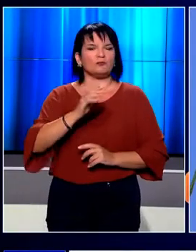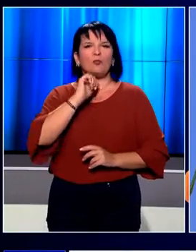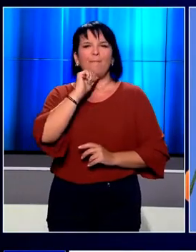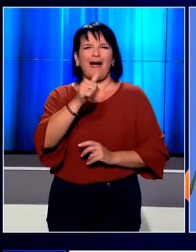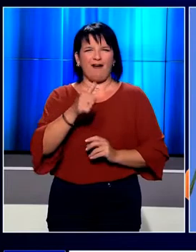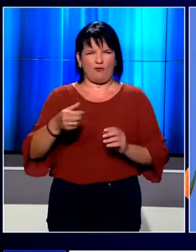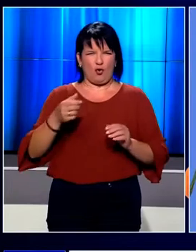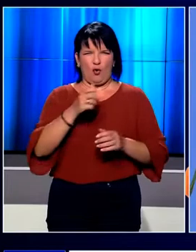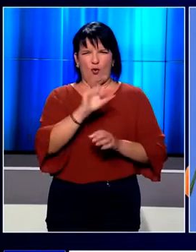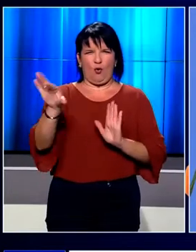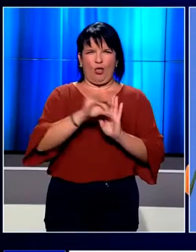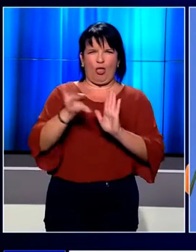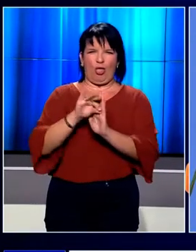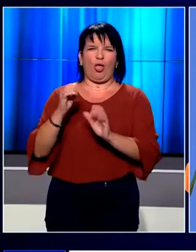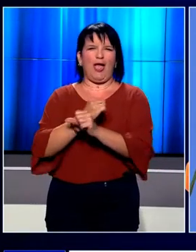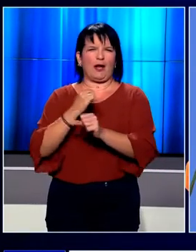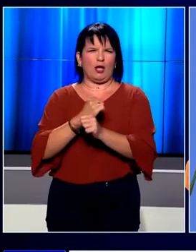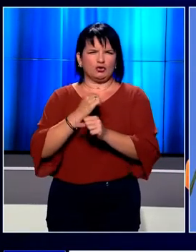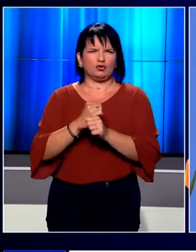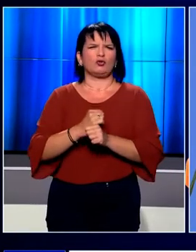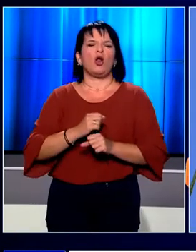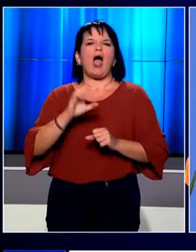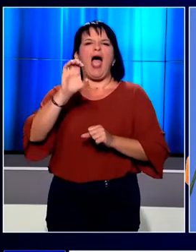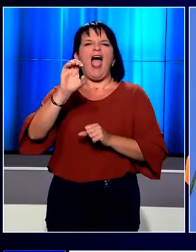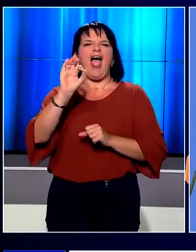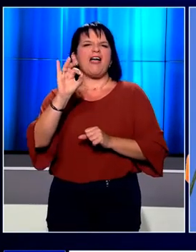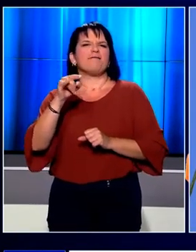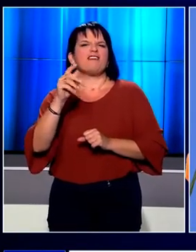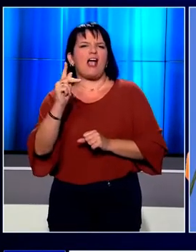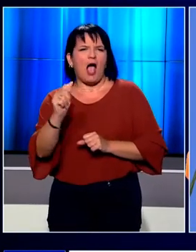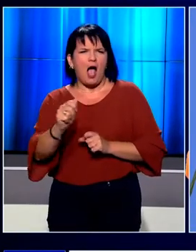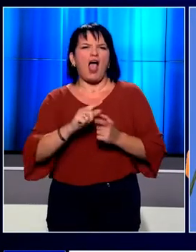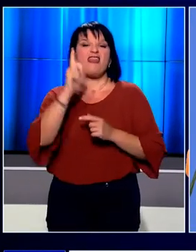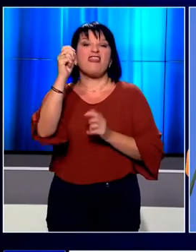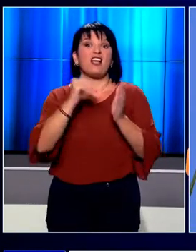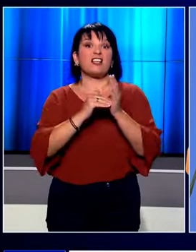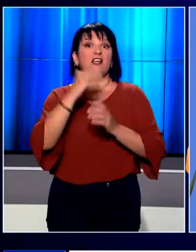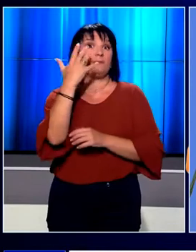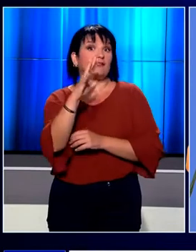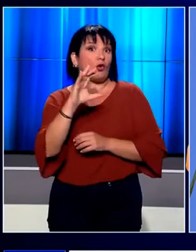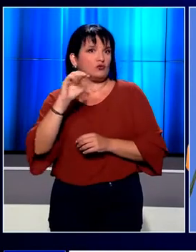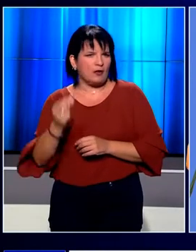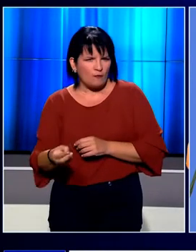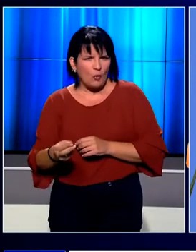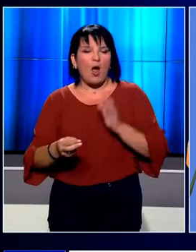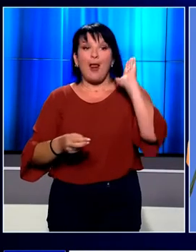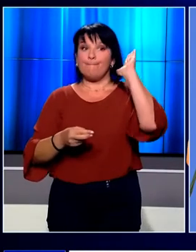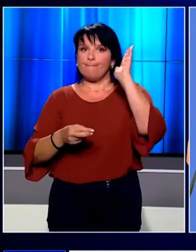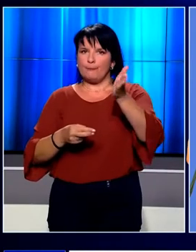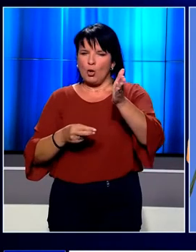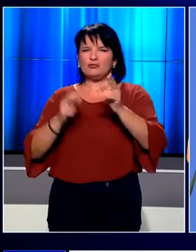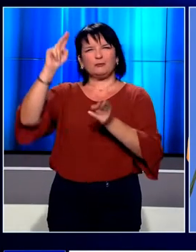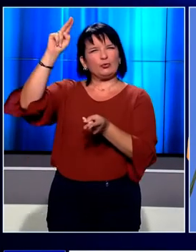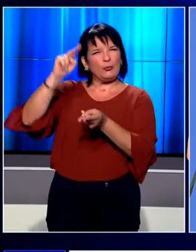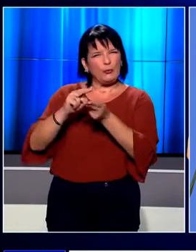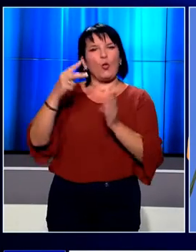εργασία. Αν κάποιος απασχολεί εργαζόμενο που δεν έχει δηλώσει στον ΕΦΚΑ, θα πληρώσει πρόστιμο 10.500 ευρώ. Ωστόσο το πρόστιμο θα μπορεί να